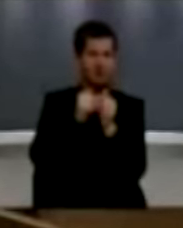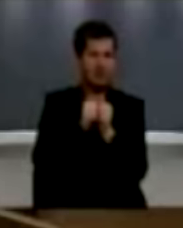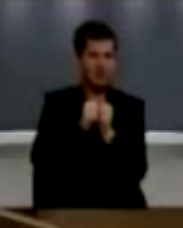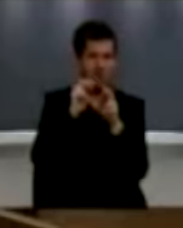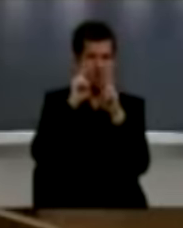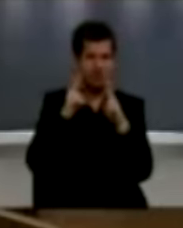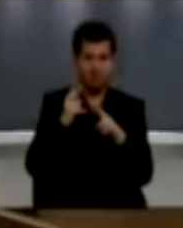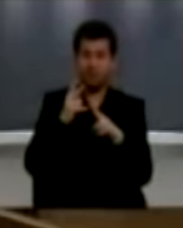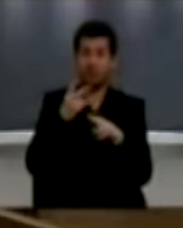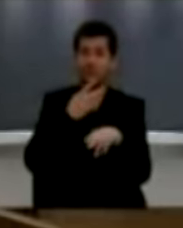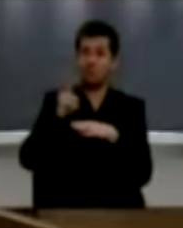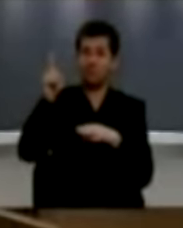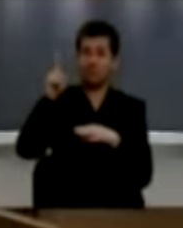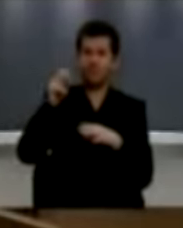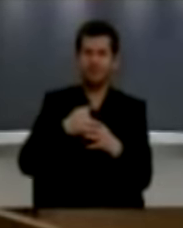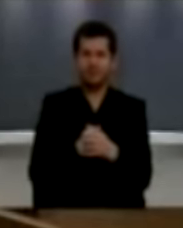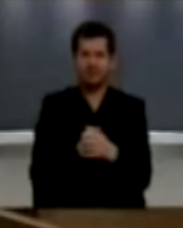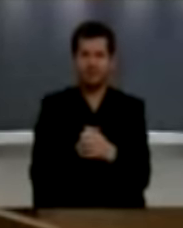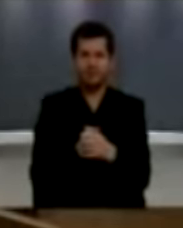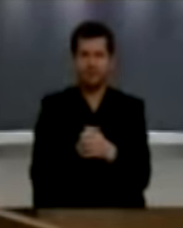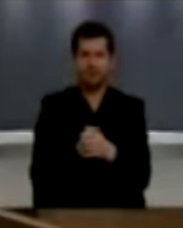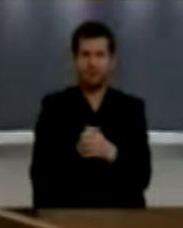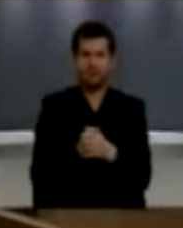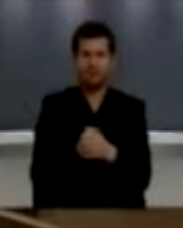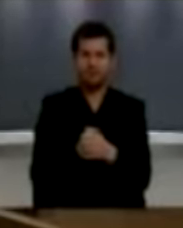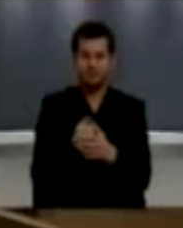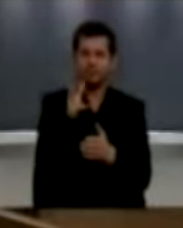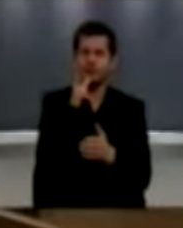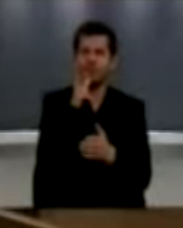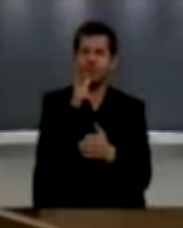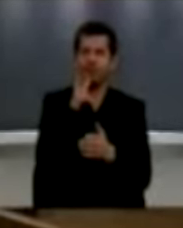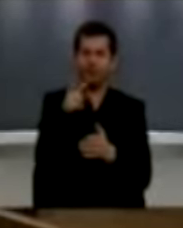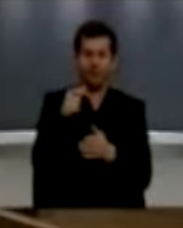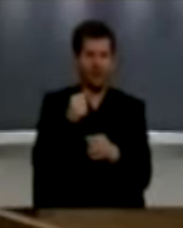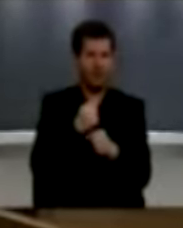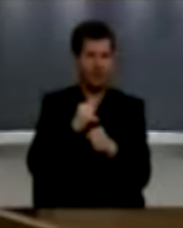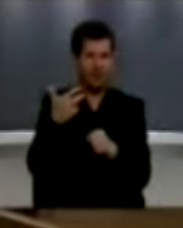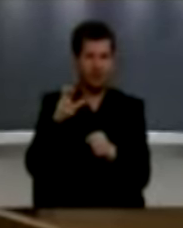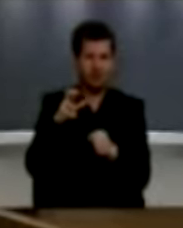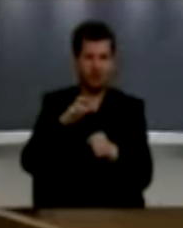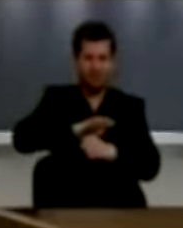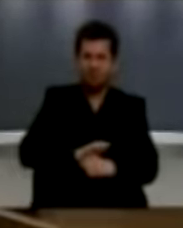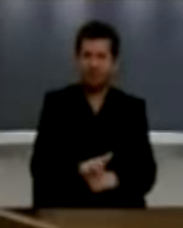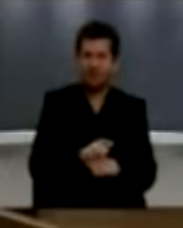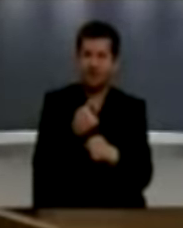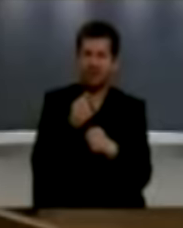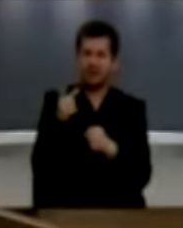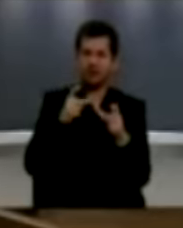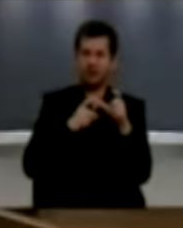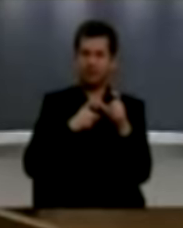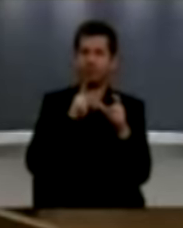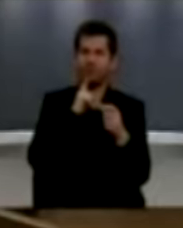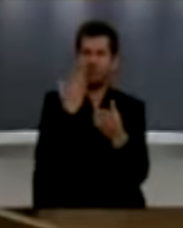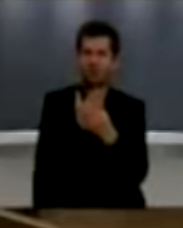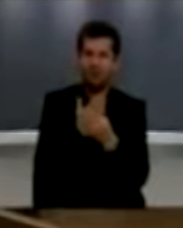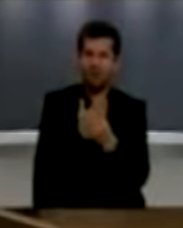përëndimit për klasifikimin e gjenocidit srebrenicës me rezolutë në